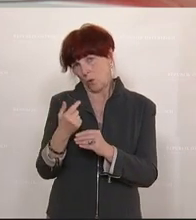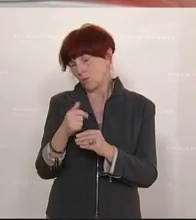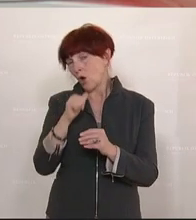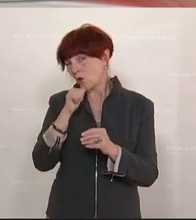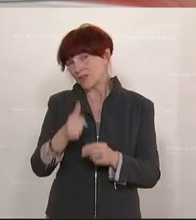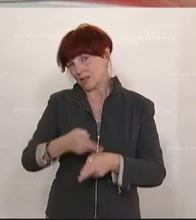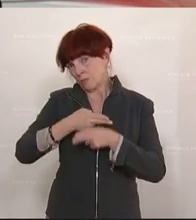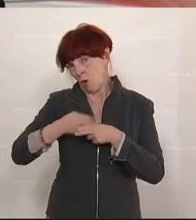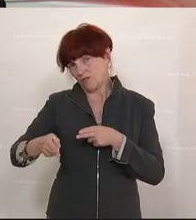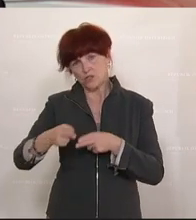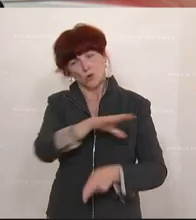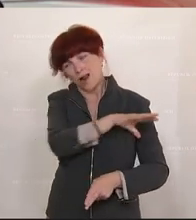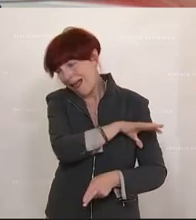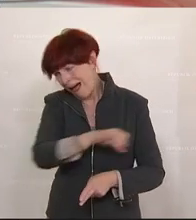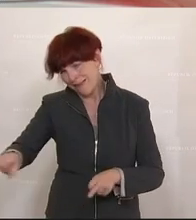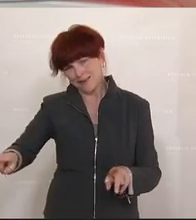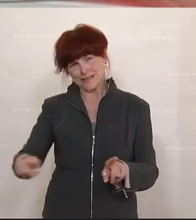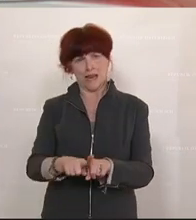an der Nase nehmen.